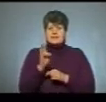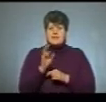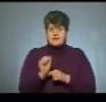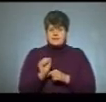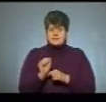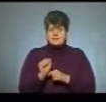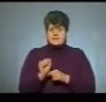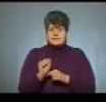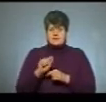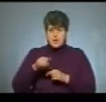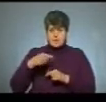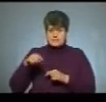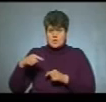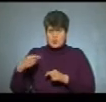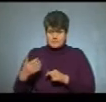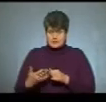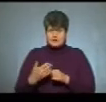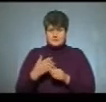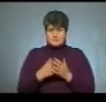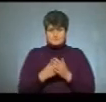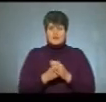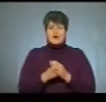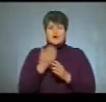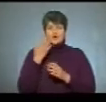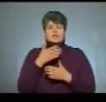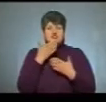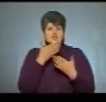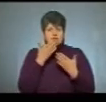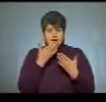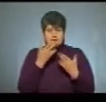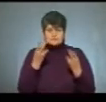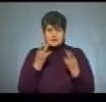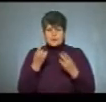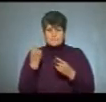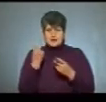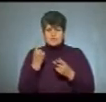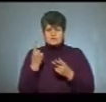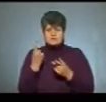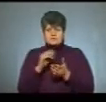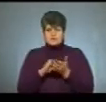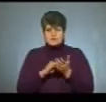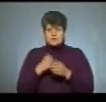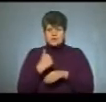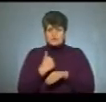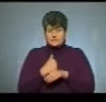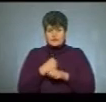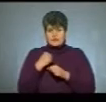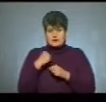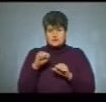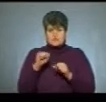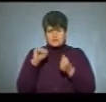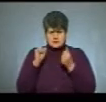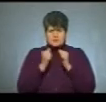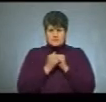розділові знаки, пунктуація. Коли читаєш твір, потрібно найперше виписувати головних героїв і запам'ятовувати, в